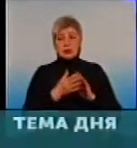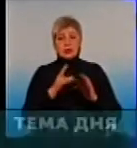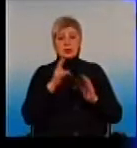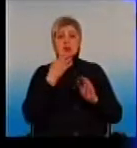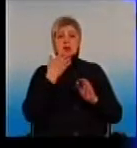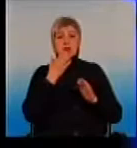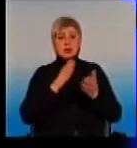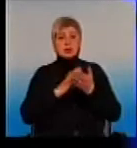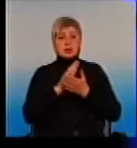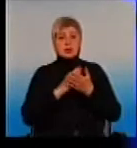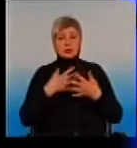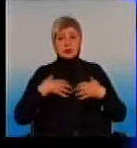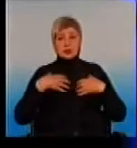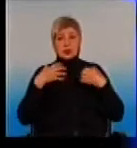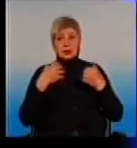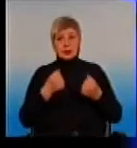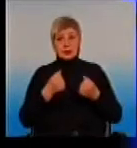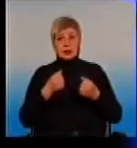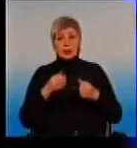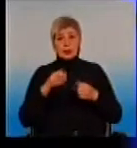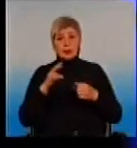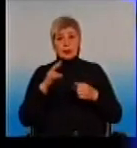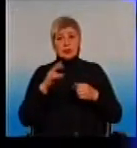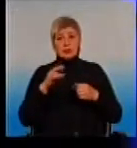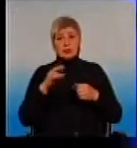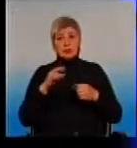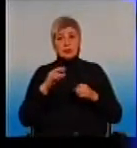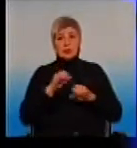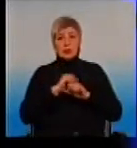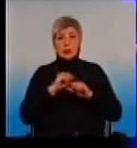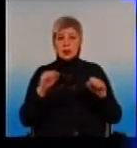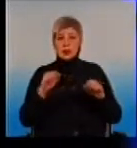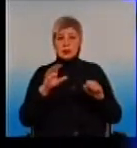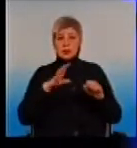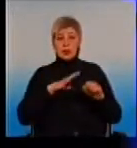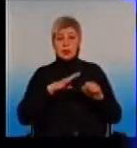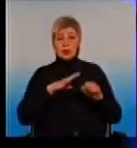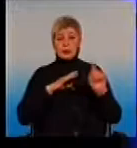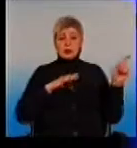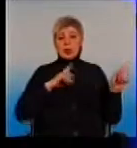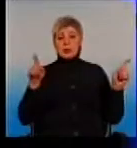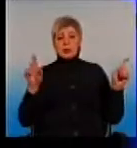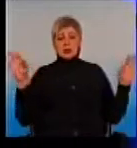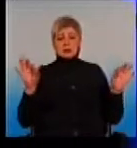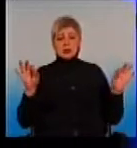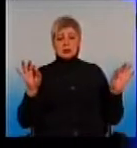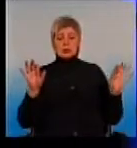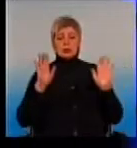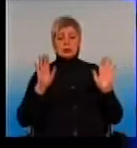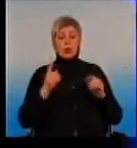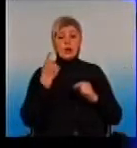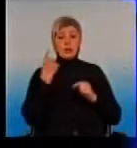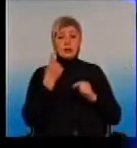Але цей людина не зможе тоді в іншому місці жительства. Тобто, не можна бути одним місцем на двох стульях. Тобто, тільки в одному місці ви